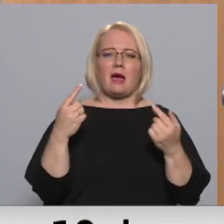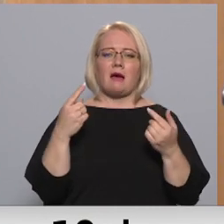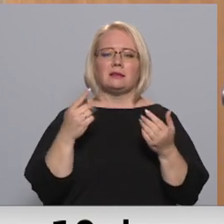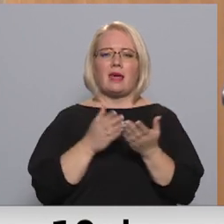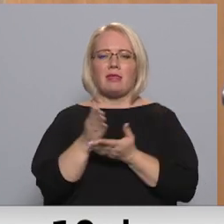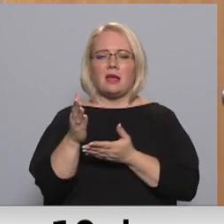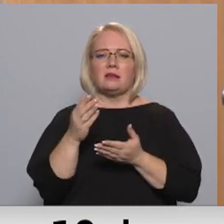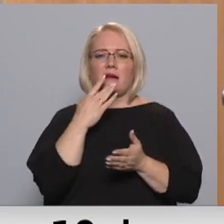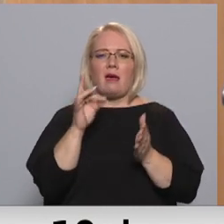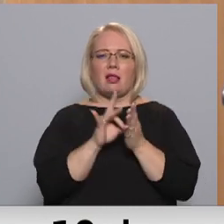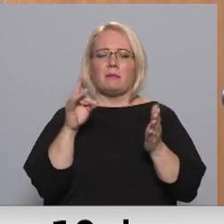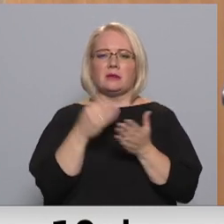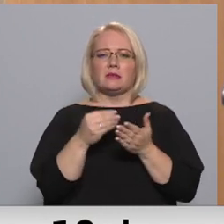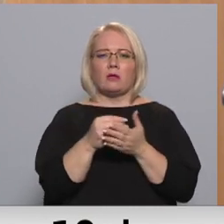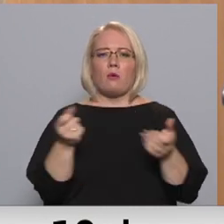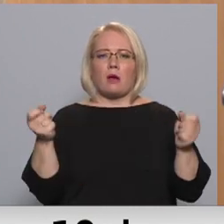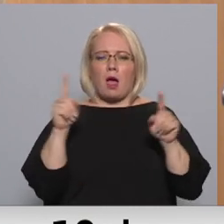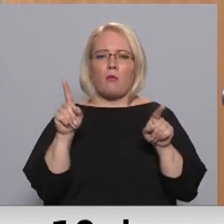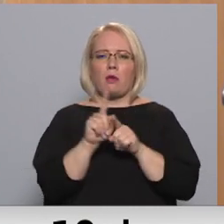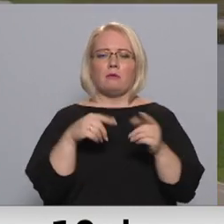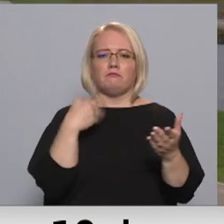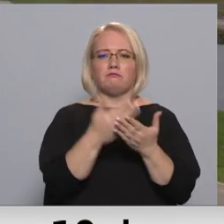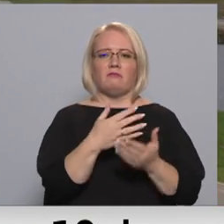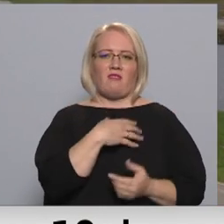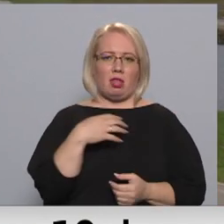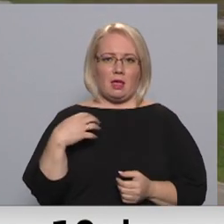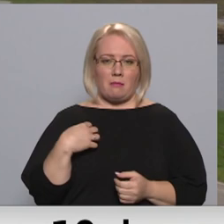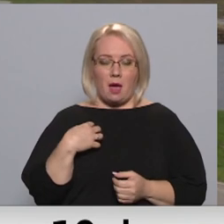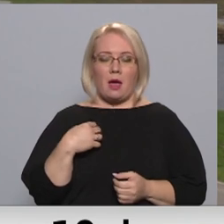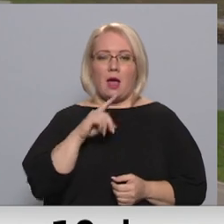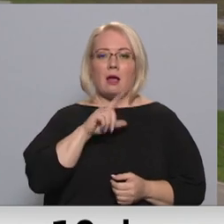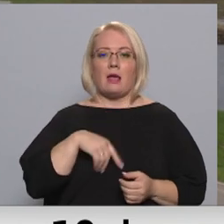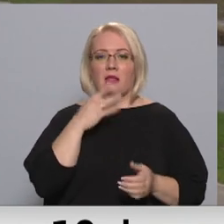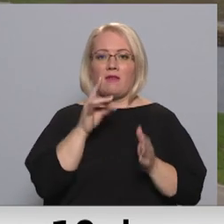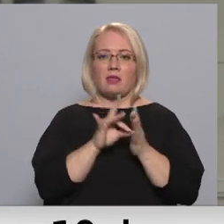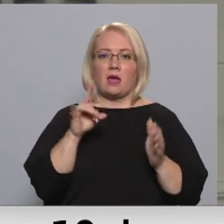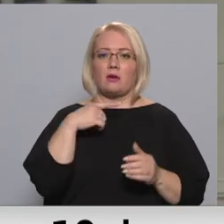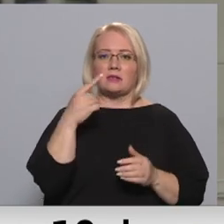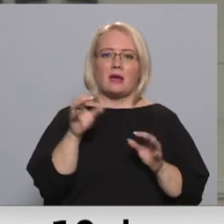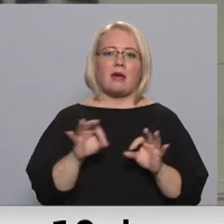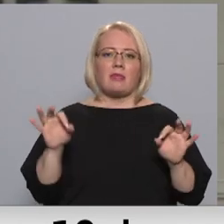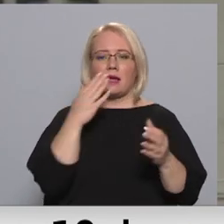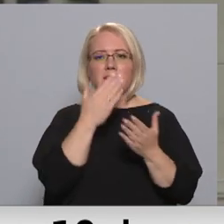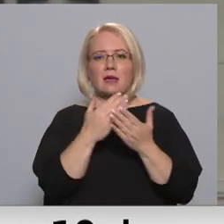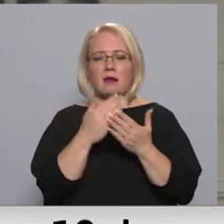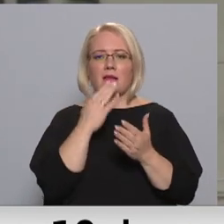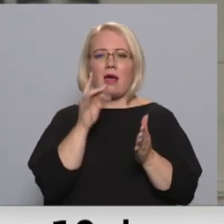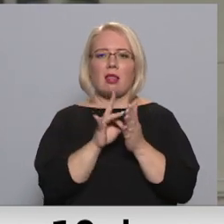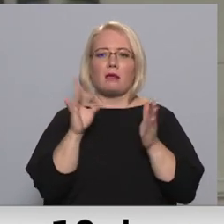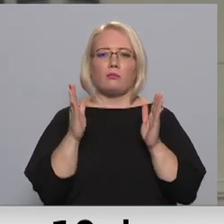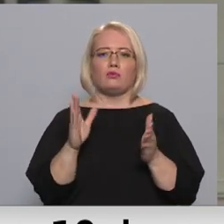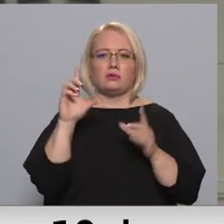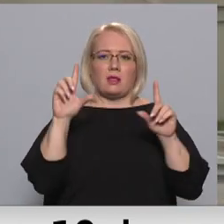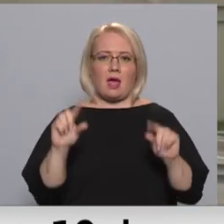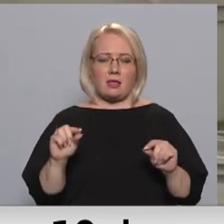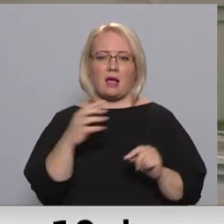un tālāk nāksim arī piedāvājumu uz valdību. Latvienergo norāda, pagaidām nekas neliecina, ka elektrība drīzumā kļūs lētāk.